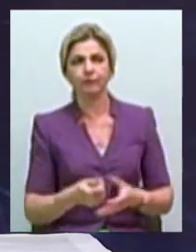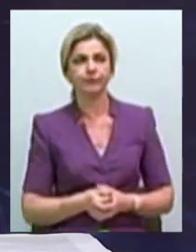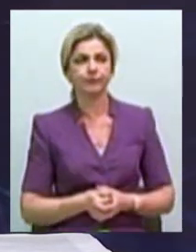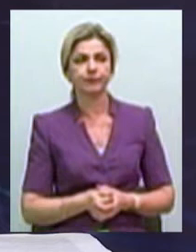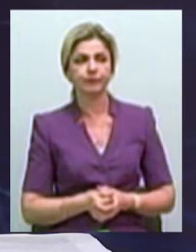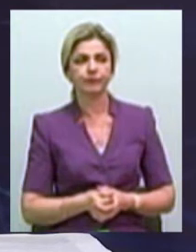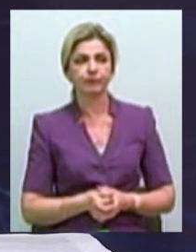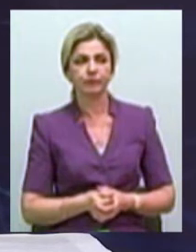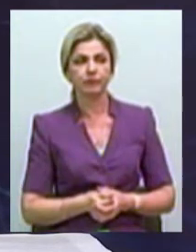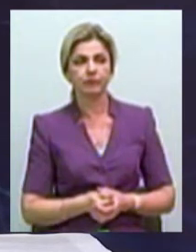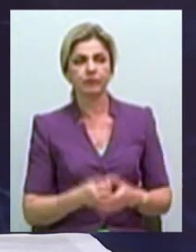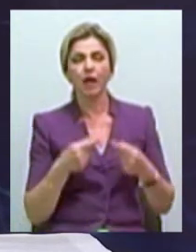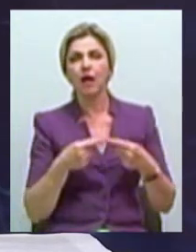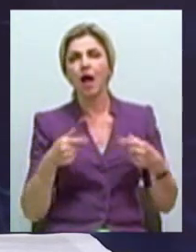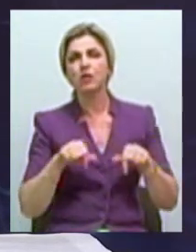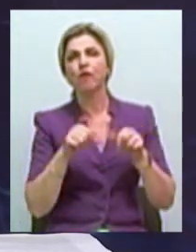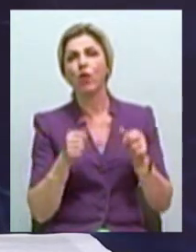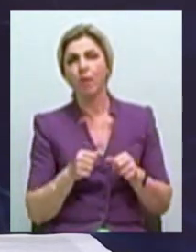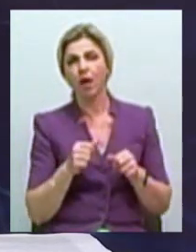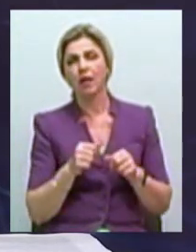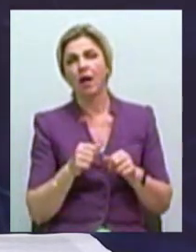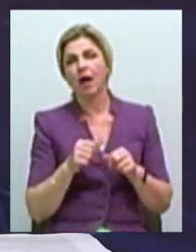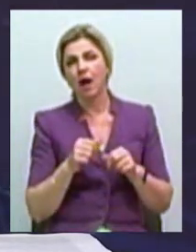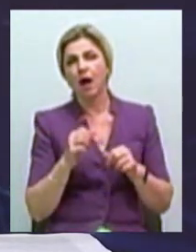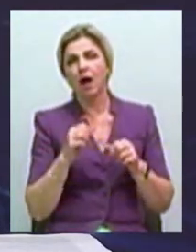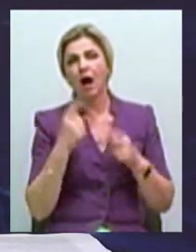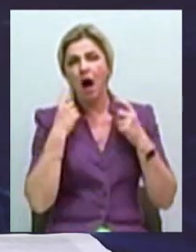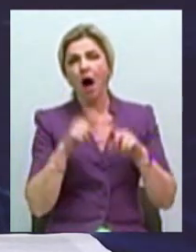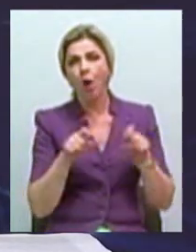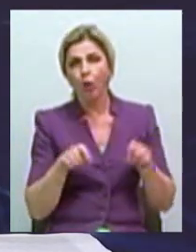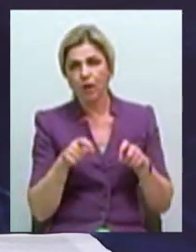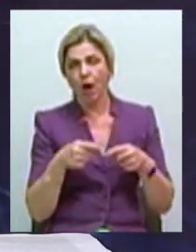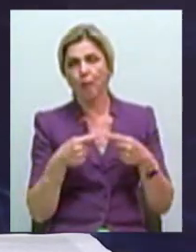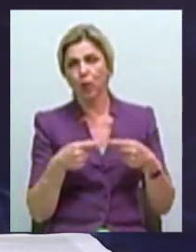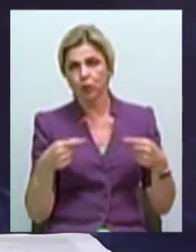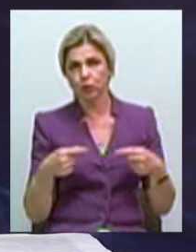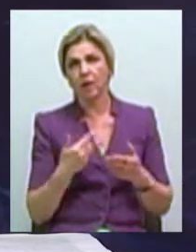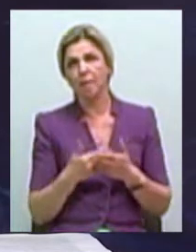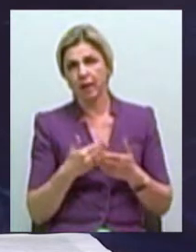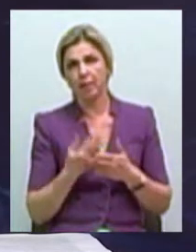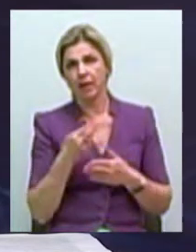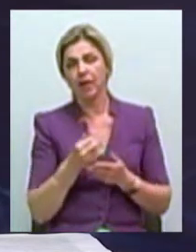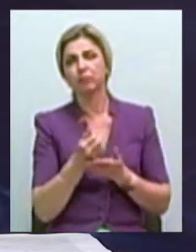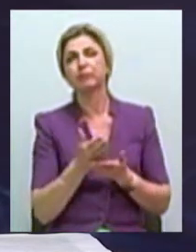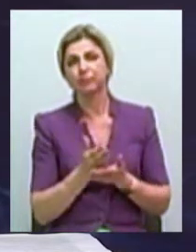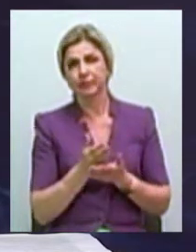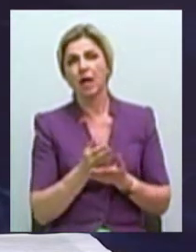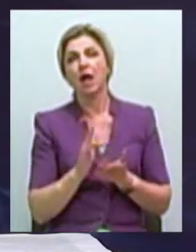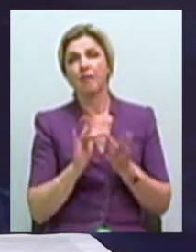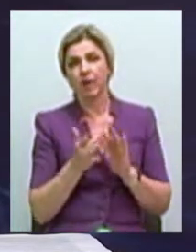различные форматы аудиопродукции. Приведу пример. Для медіатеки во Львове